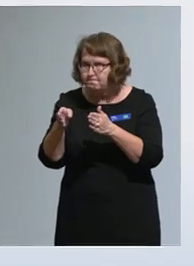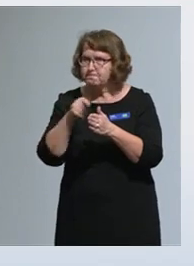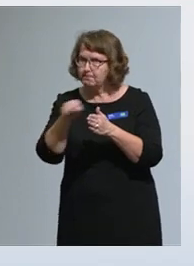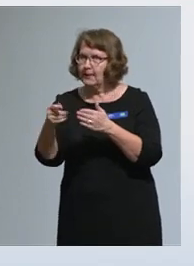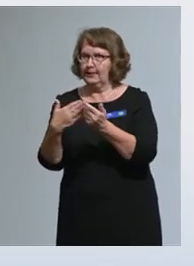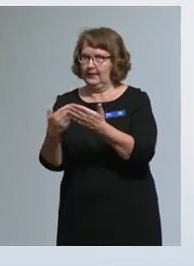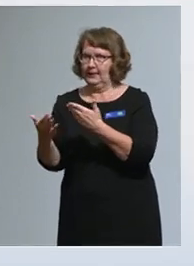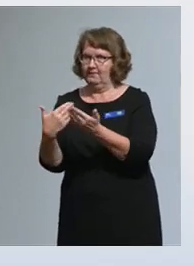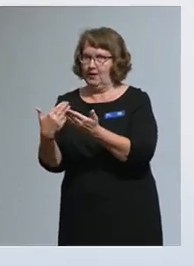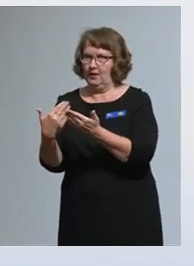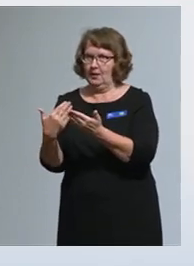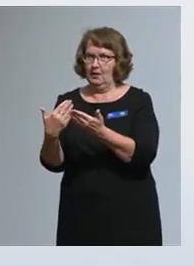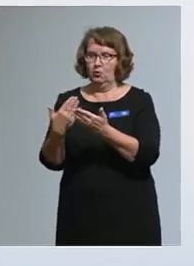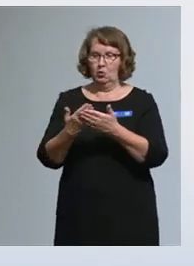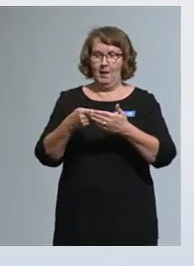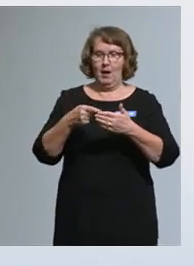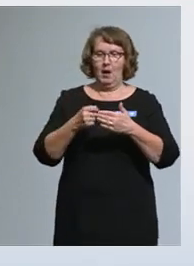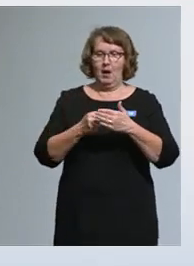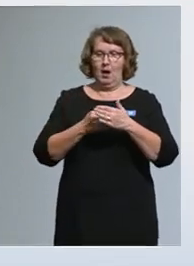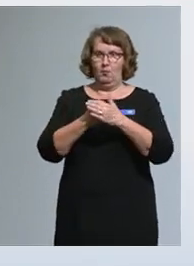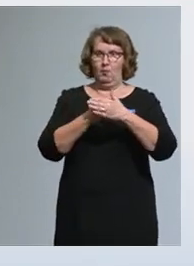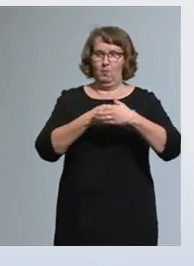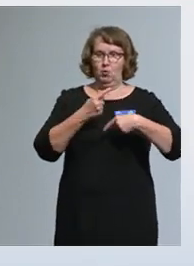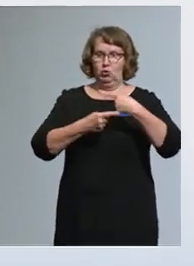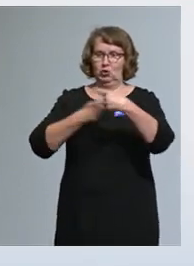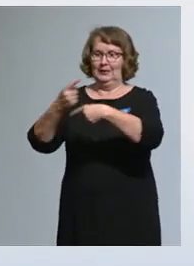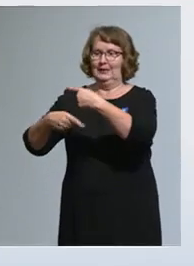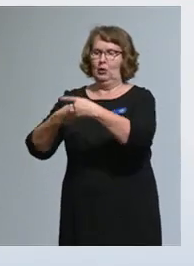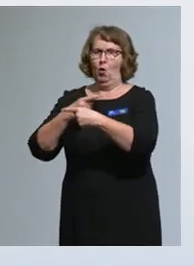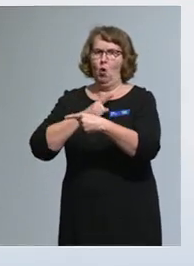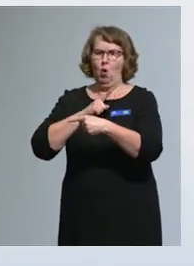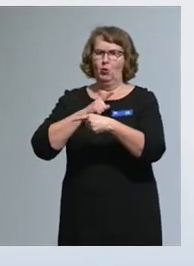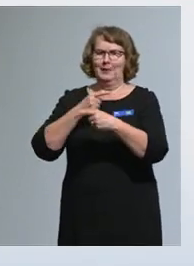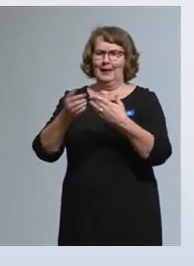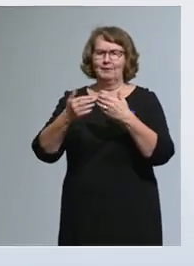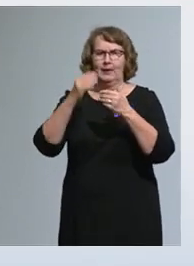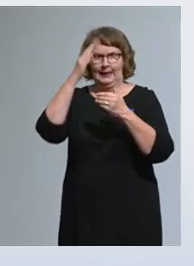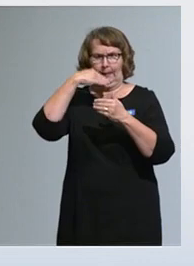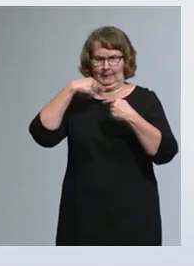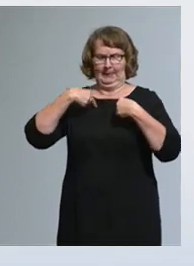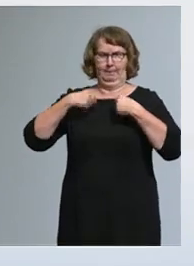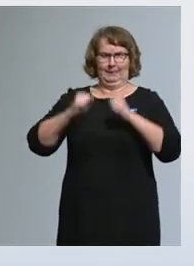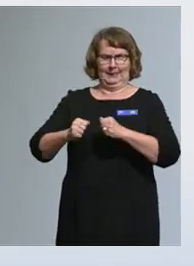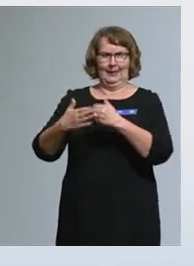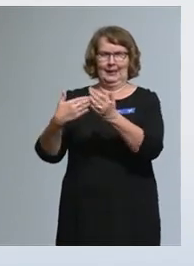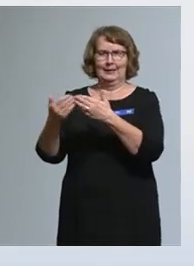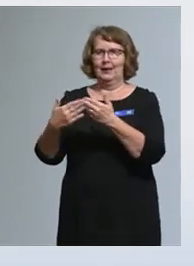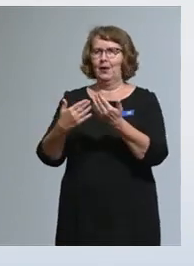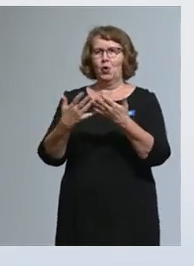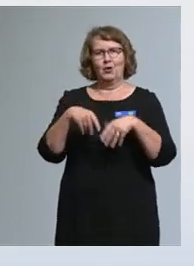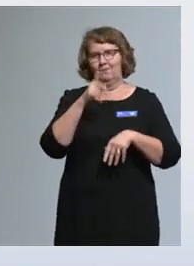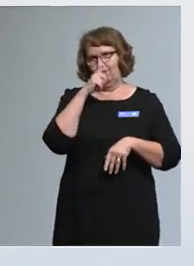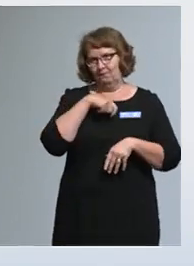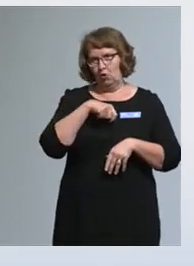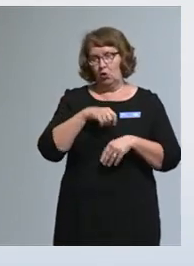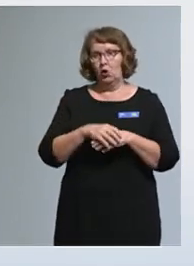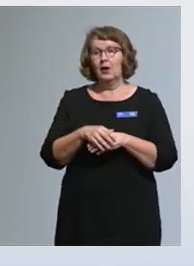tehtäviä sinne todellakin jää. Tämä hankkeen toteutusvaihe on käynnistynyt nyt elokuussa.